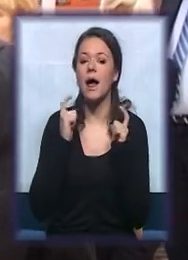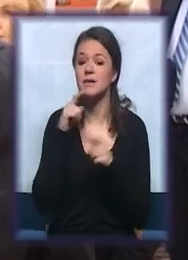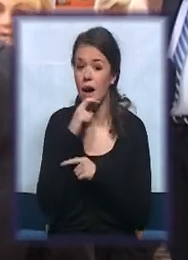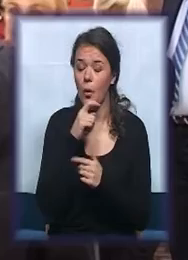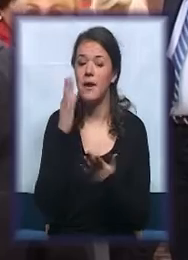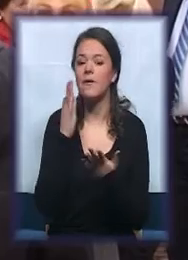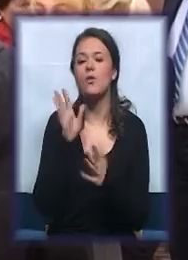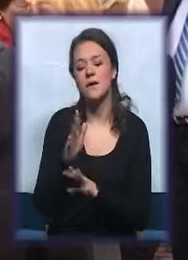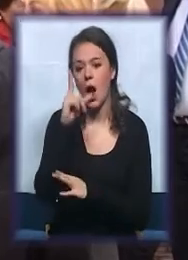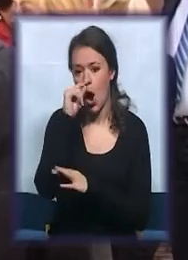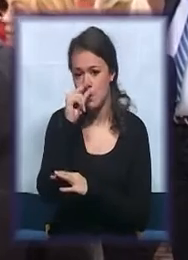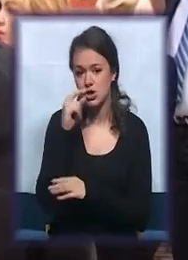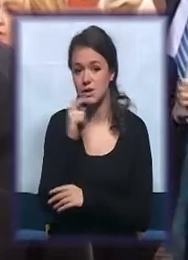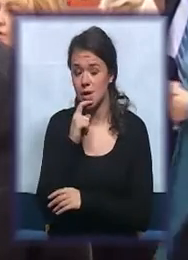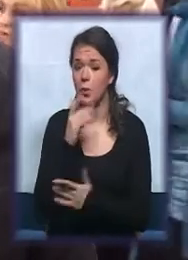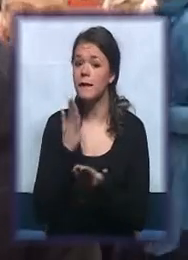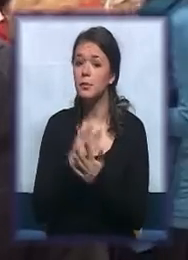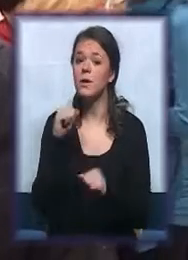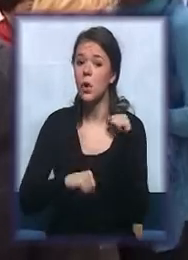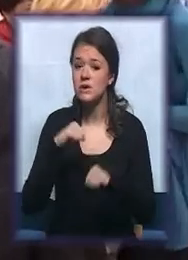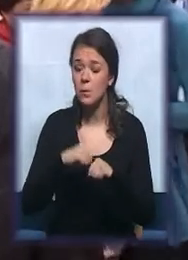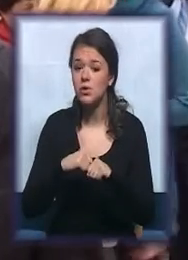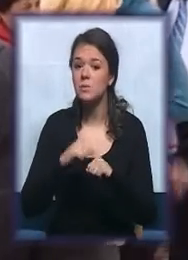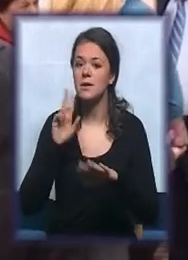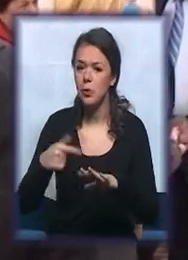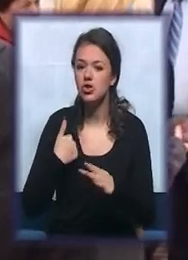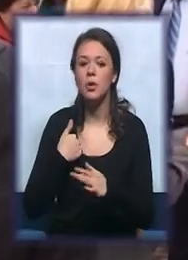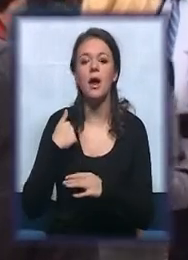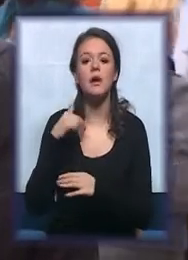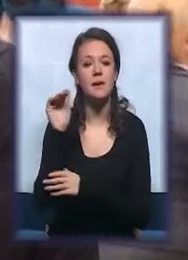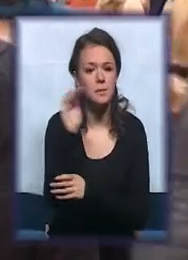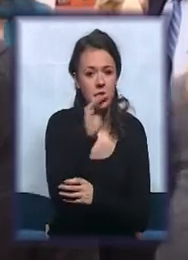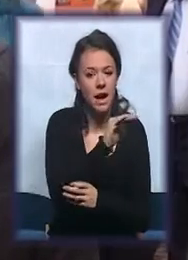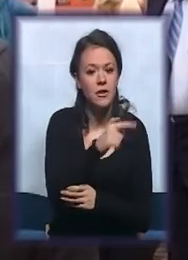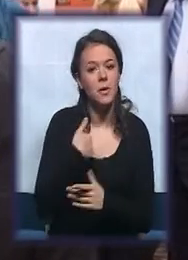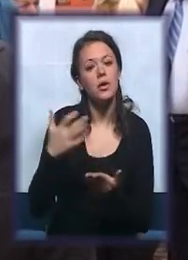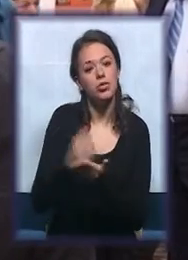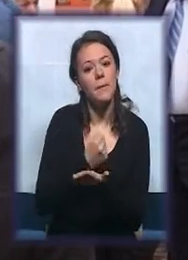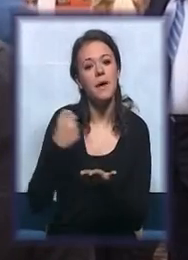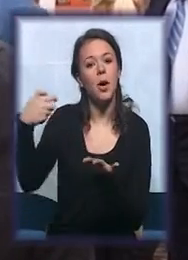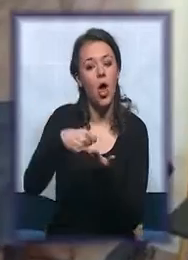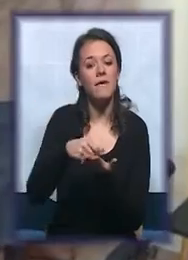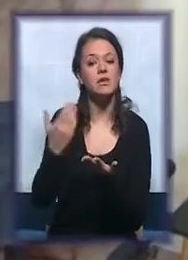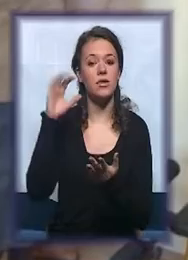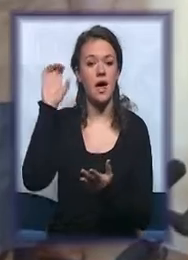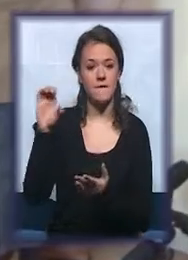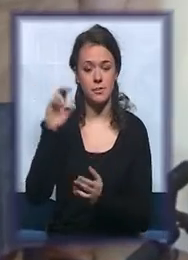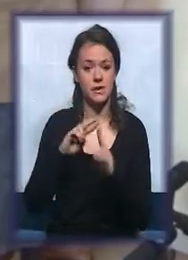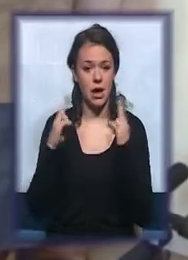opštinska uprava u stvari budemo sposobjeni da možemo da konkurišemo i da dobijamo grantove i novac od Evropskog unije.